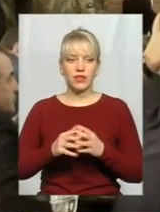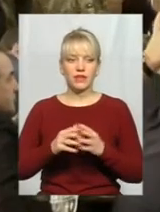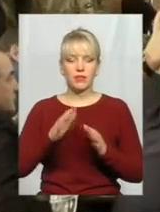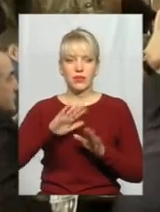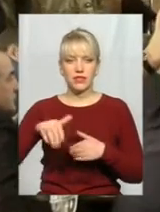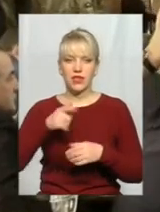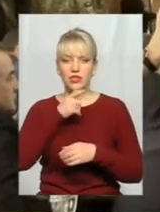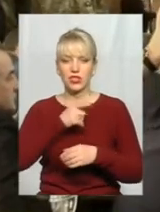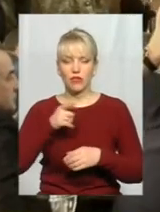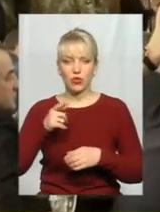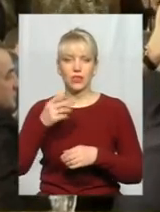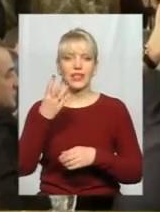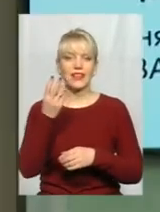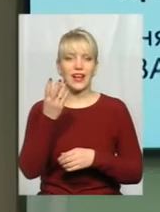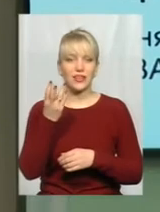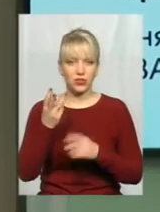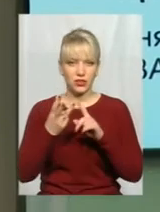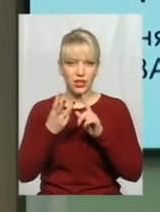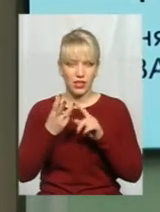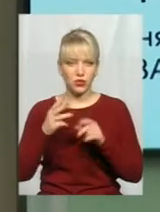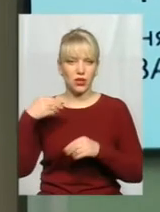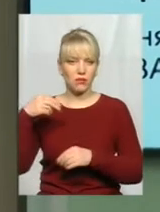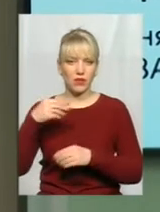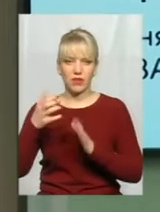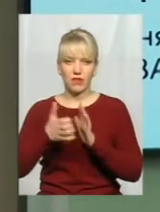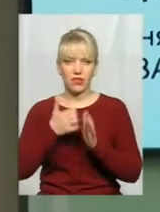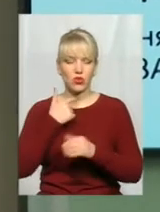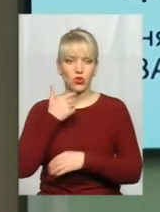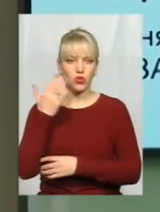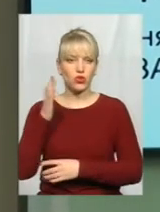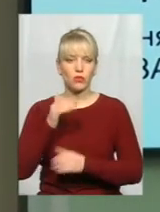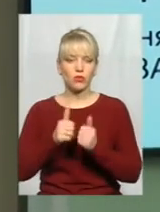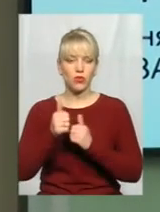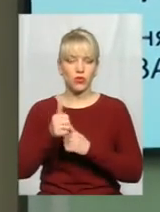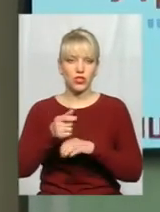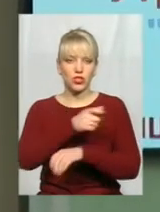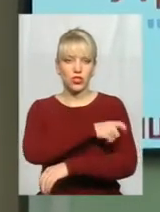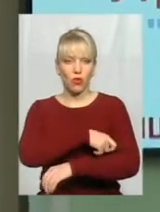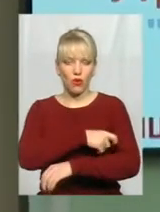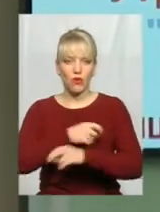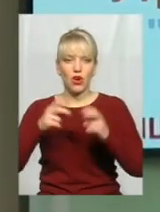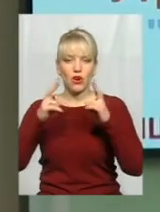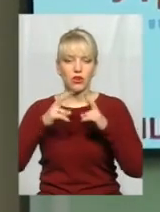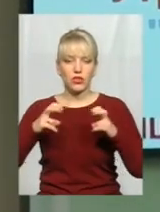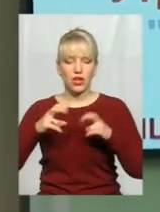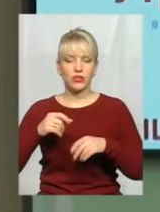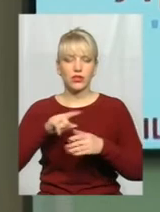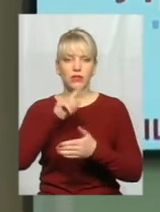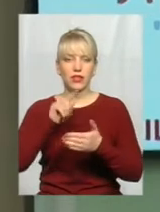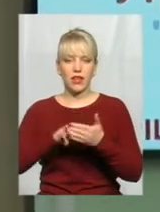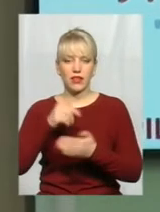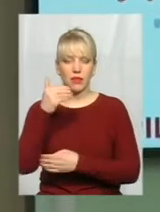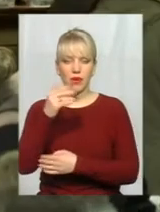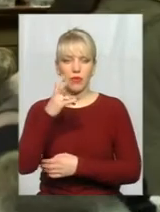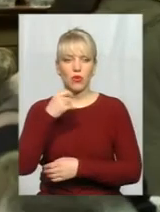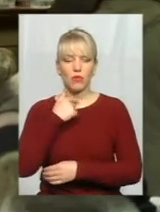Після чергової третєї перерви у депутатів знову не вистачило голосів, щоб позачергово розглянути питання прапора. Натомість проголосували за створення комісії,